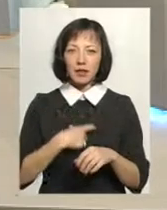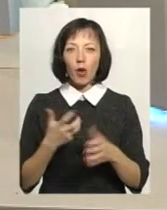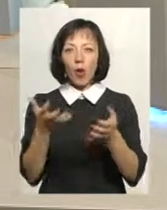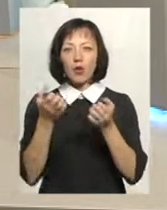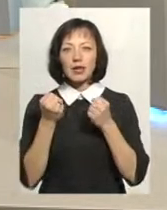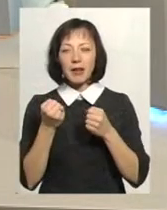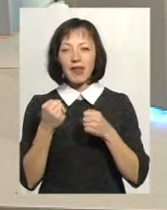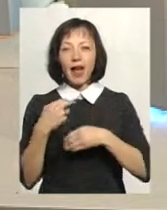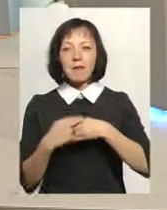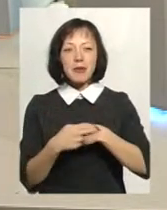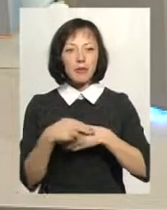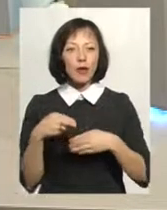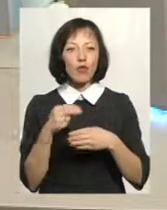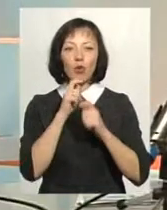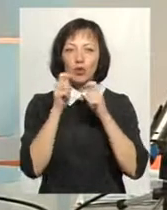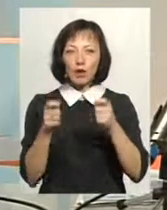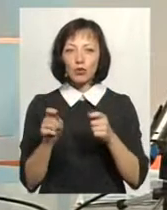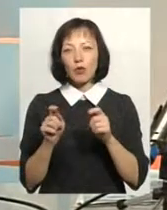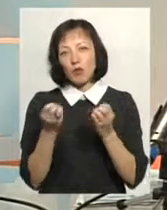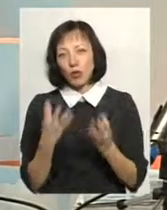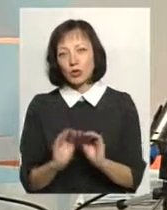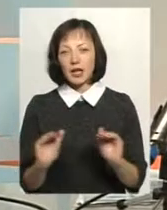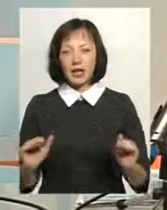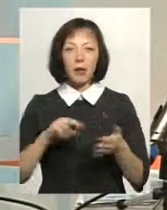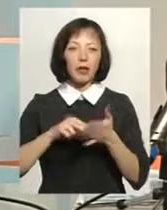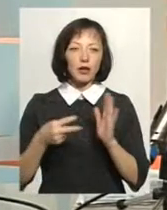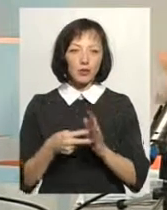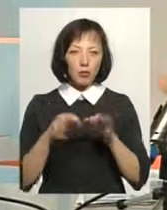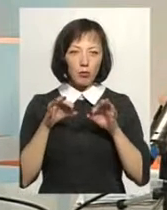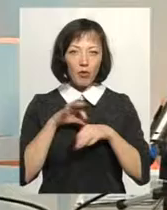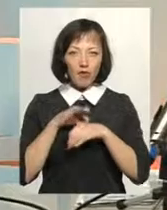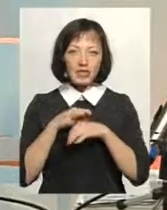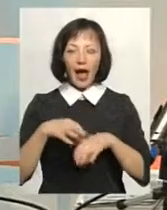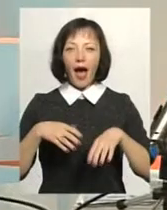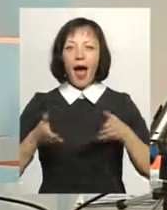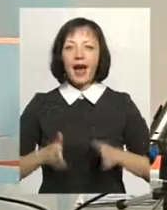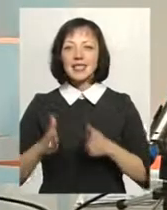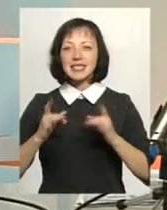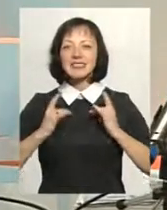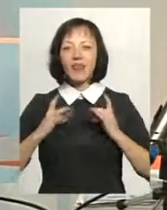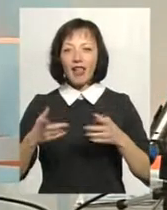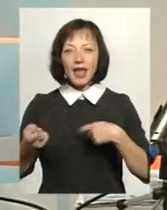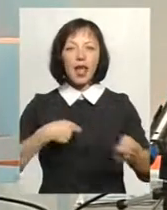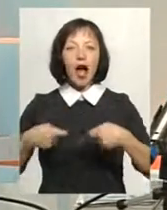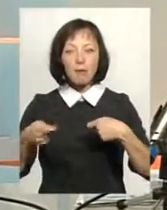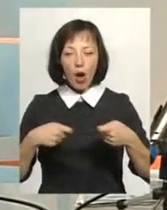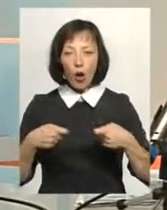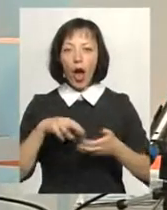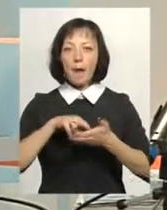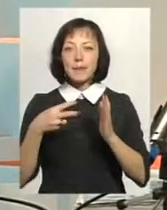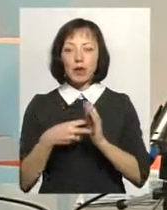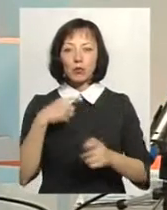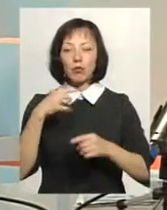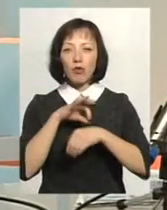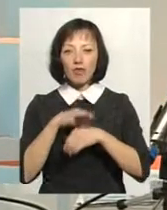Біблію в подарунок, чи просто подарунок для дітей. Ми плануємо провести різдвяний ярмарок, ми плануємо провести, як і в нас